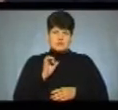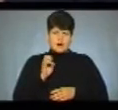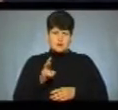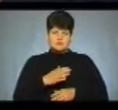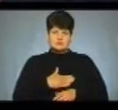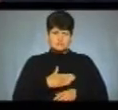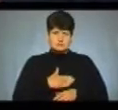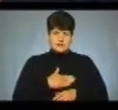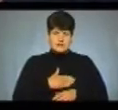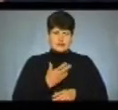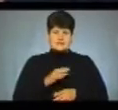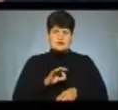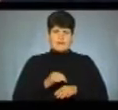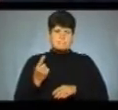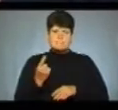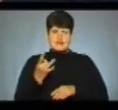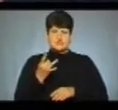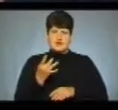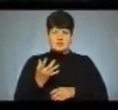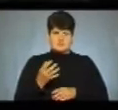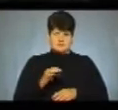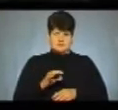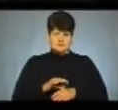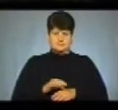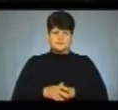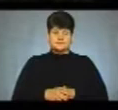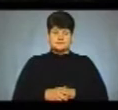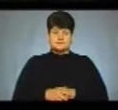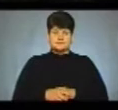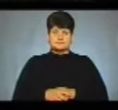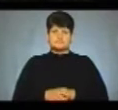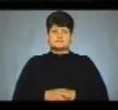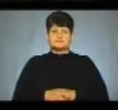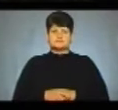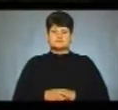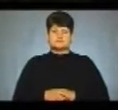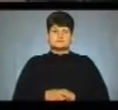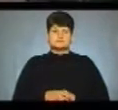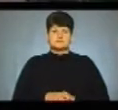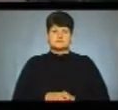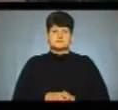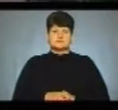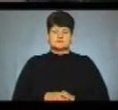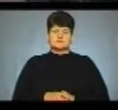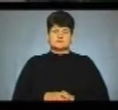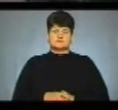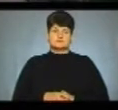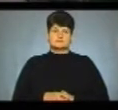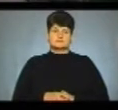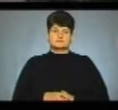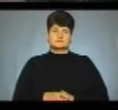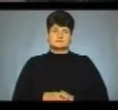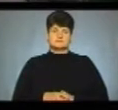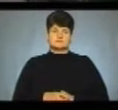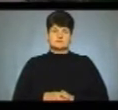які захворіли вперше взяті на обліку. Марія Котенко, Світлана Шумна, Андрій Прокопів. Новини на Суспільному.